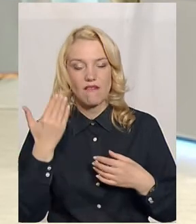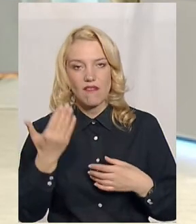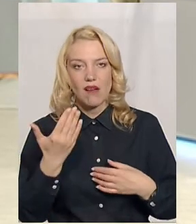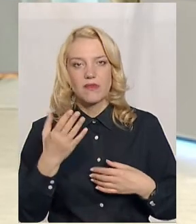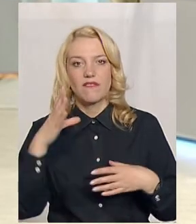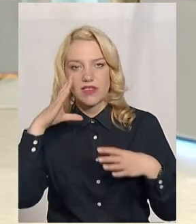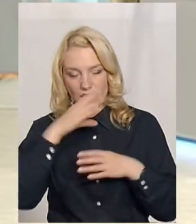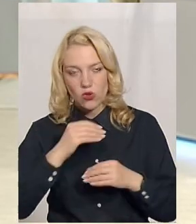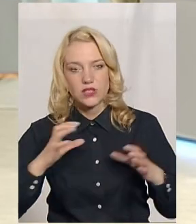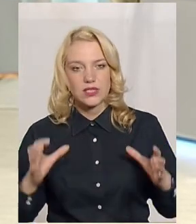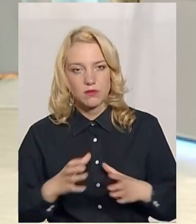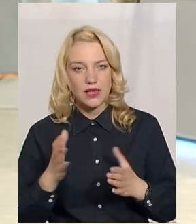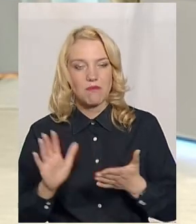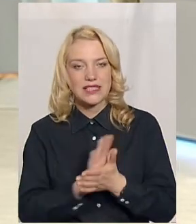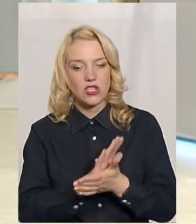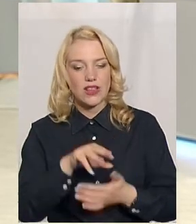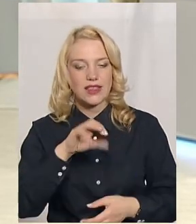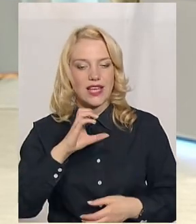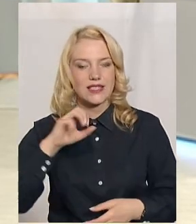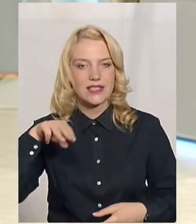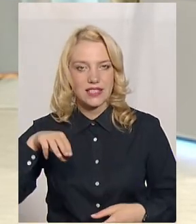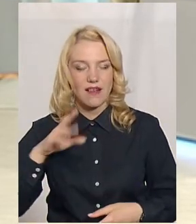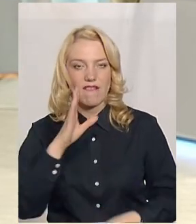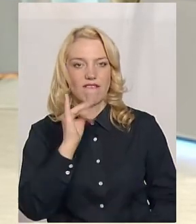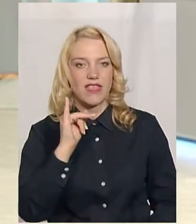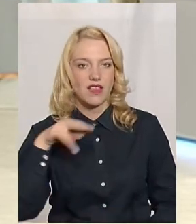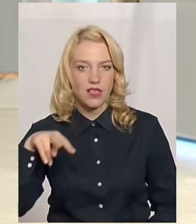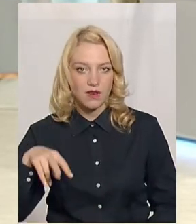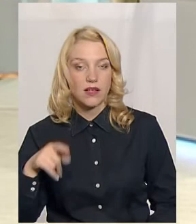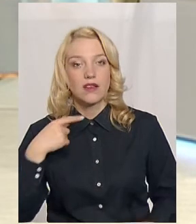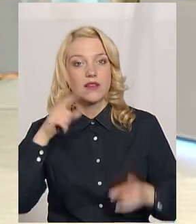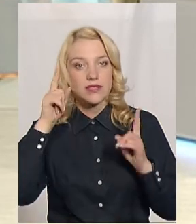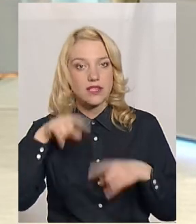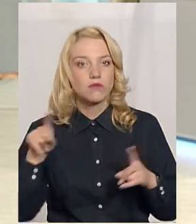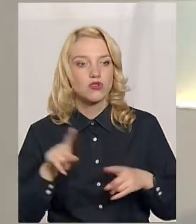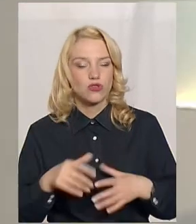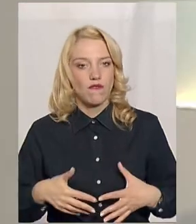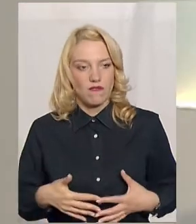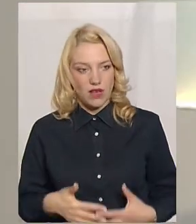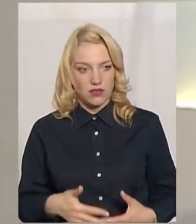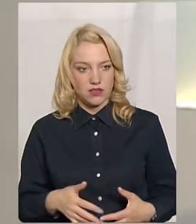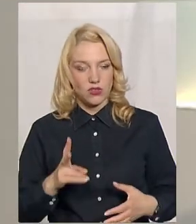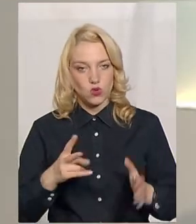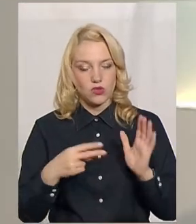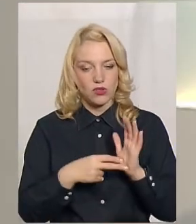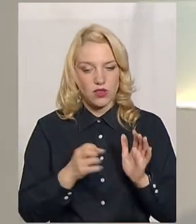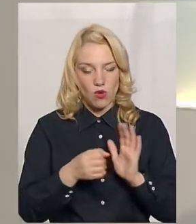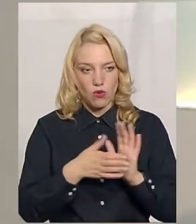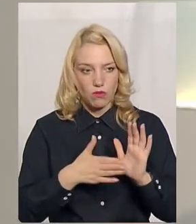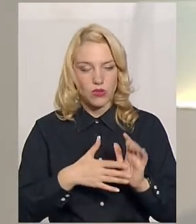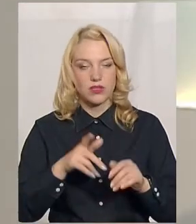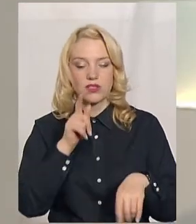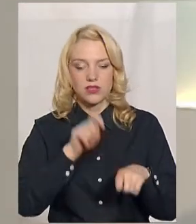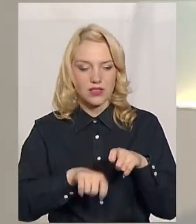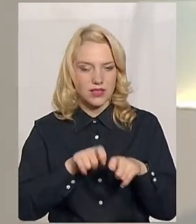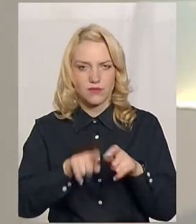безкоштовні тести на ВІЛ. Так. Розкажіть, знаємо так, що вагітні, коли стають на облік, обов'язково тестують.